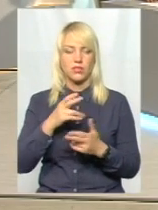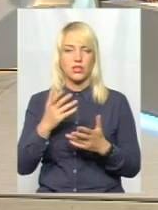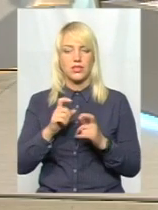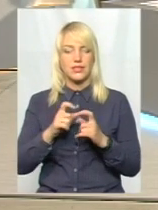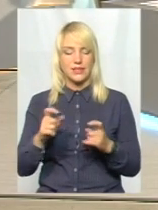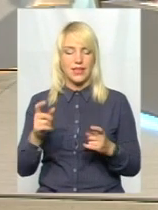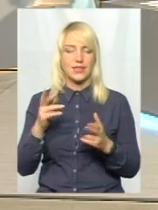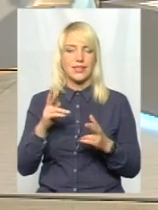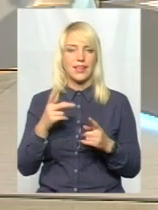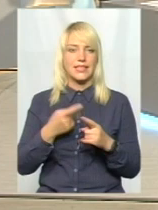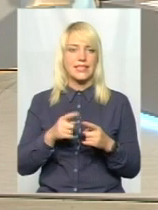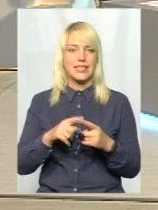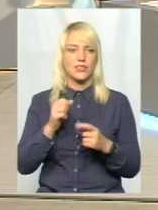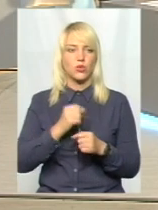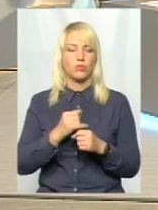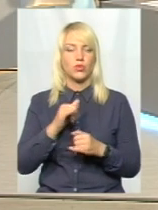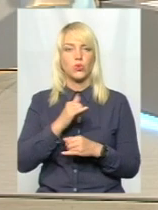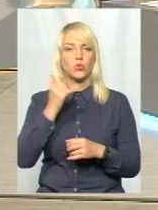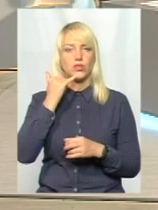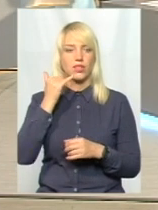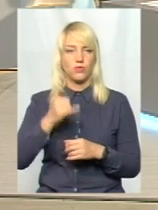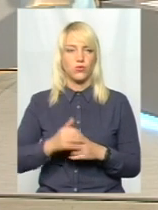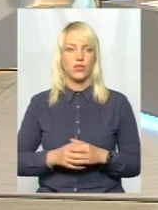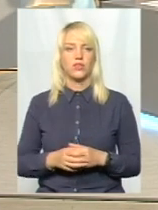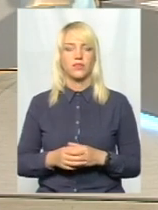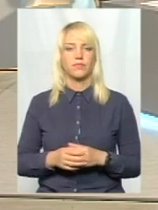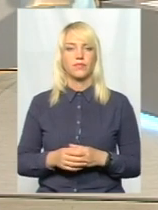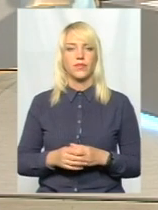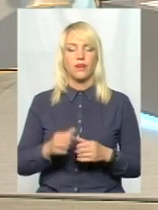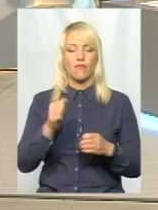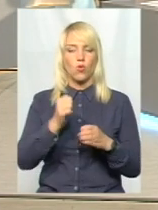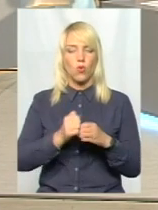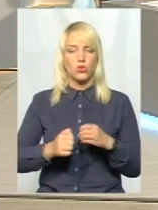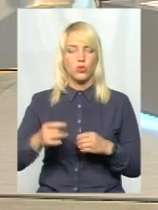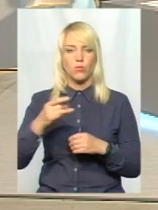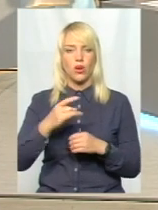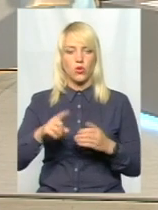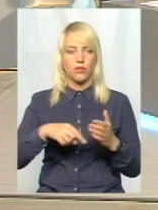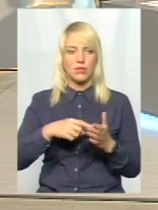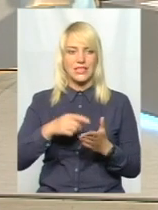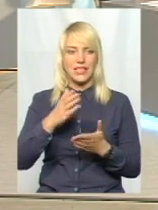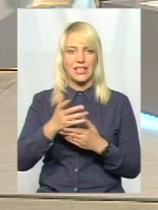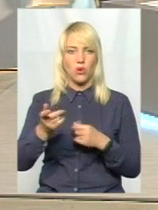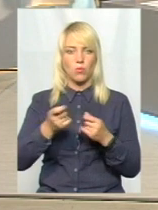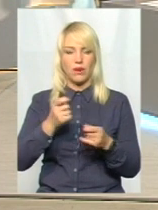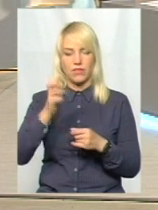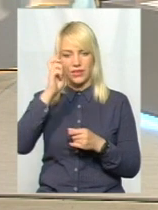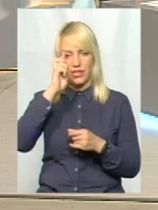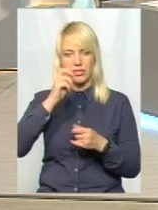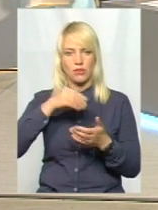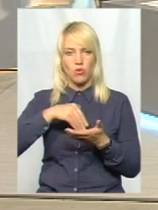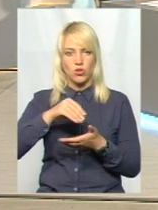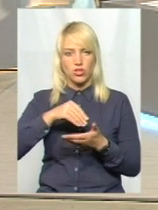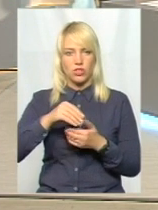зробити і куди телефонувати? Наразі у кожному районі нашому та місті є управління Держпоспожеслужби